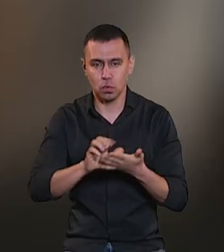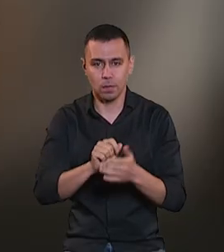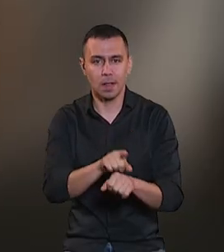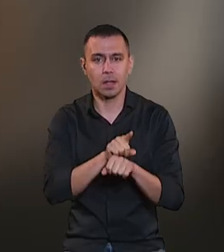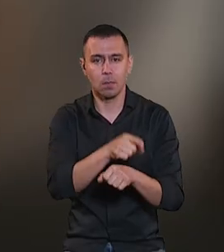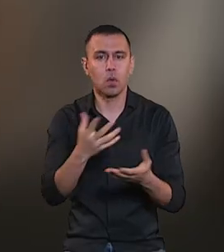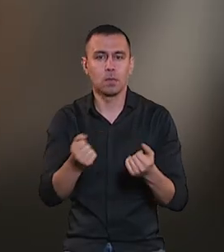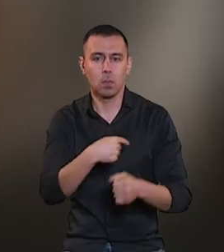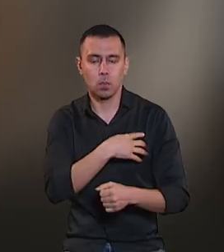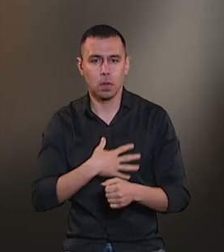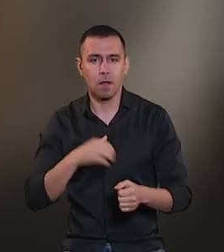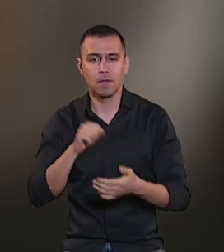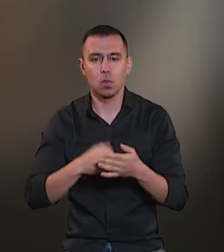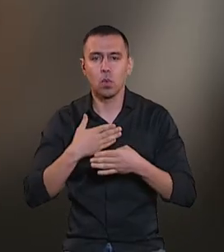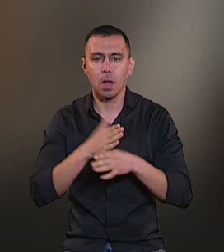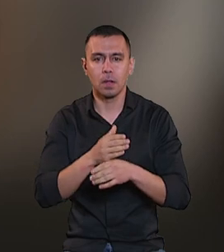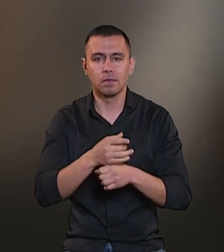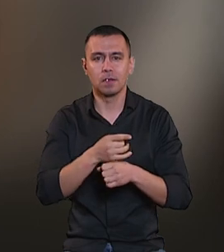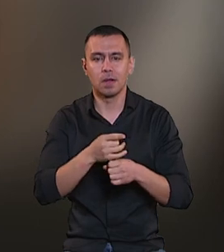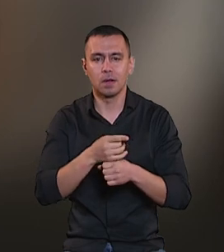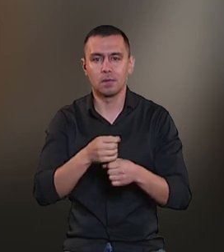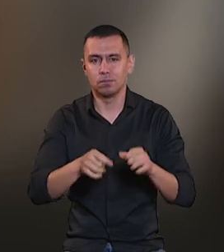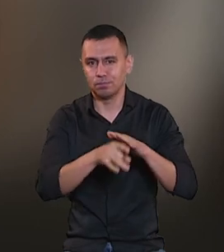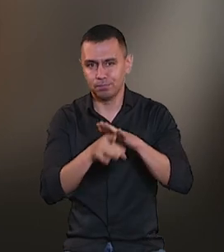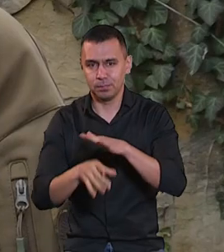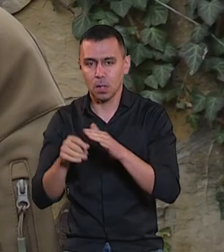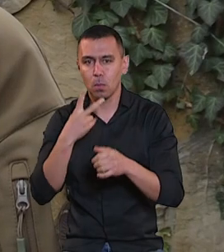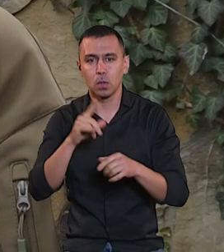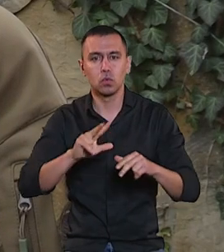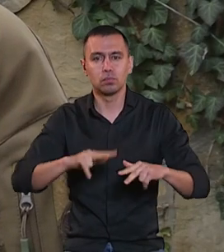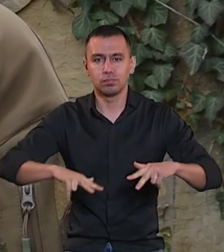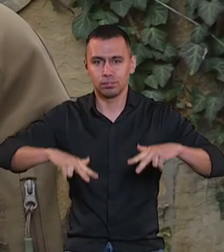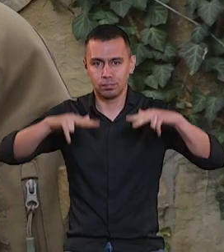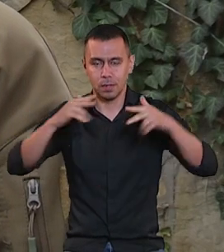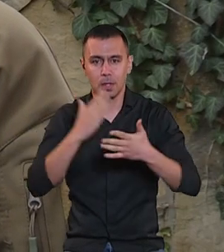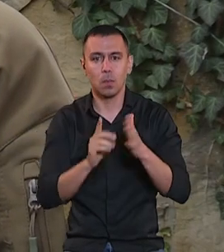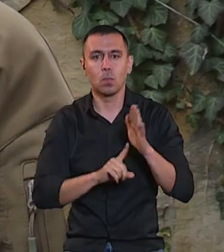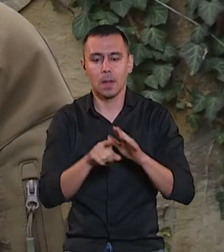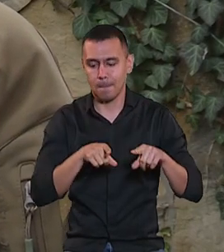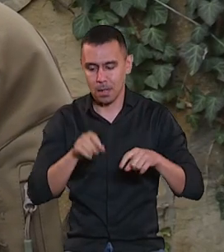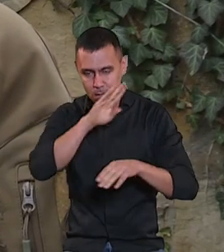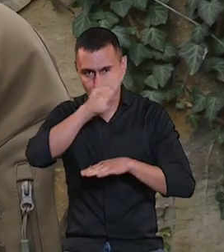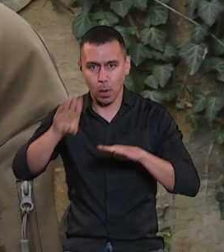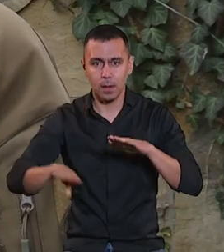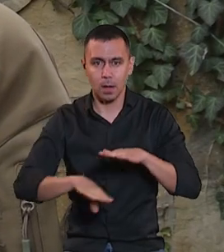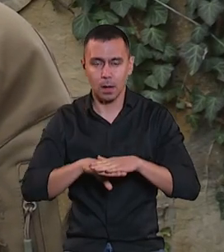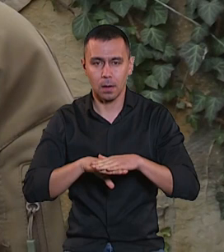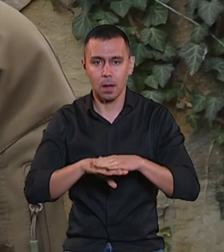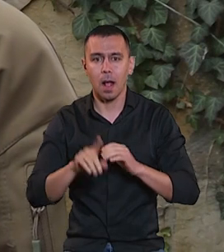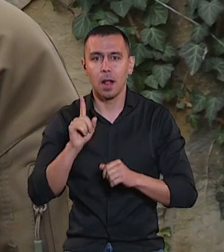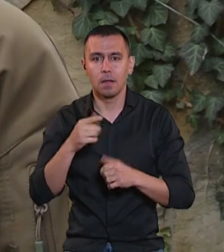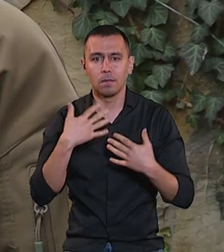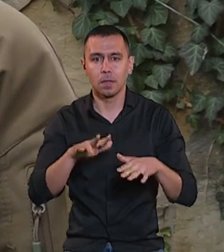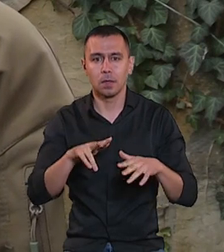Там же отримав поранення від уламків градів, говорить Олександр. Побачили, що літає коптер, почали бігти в укриття, але